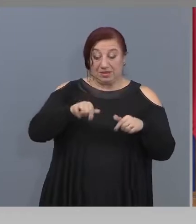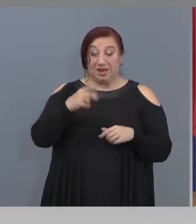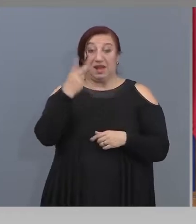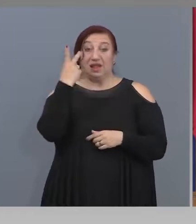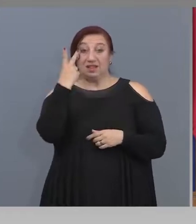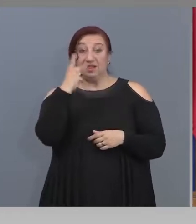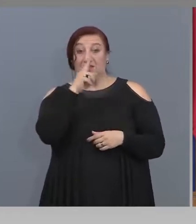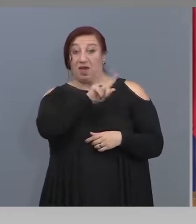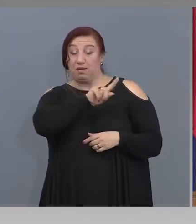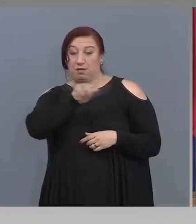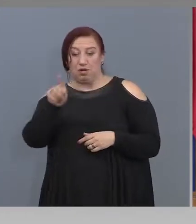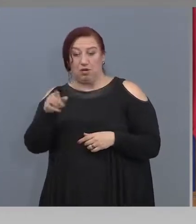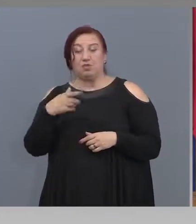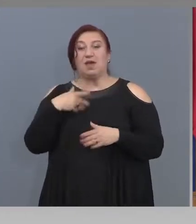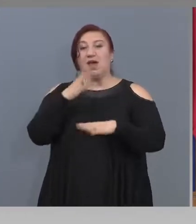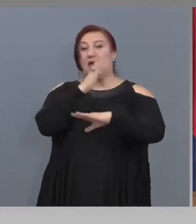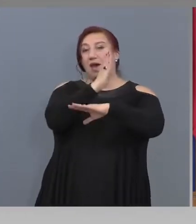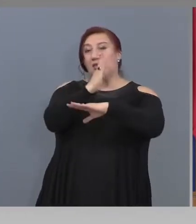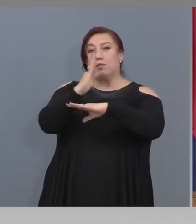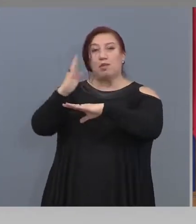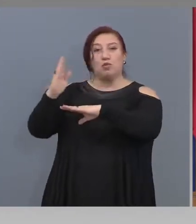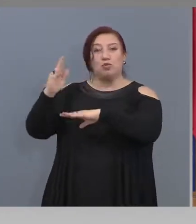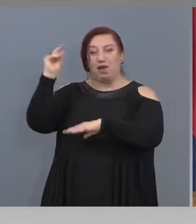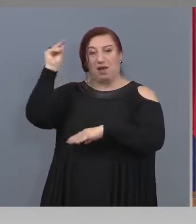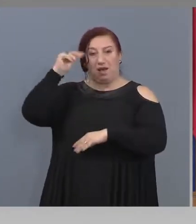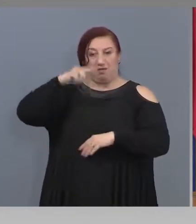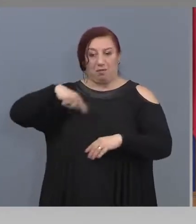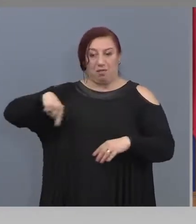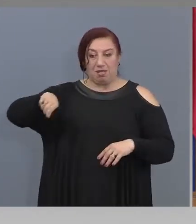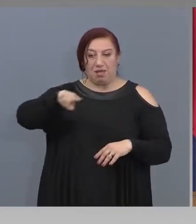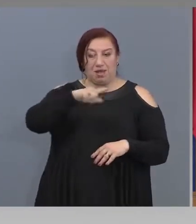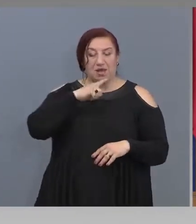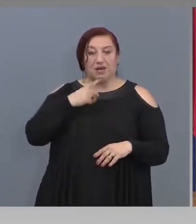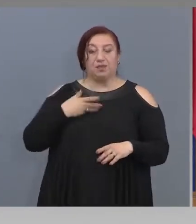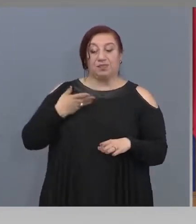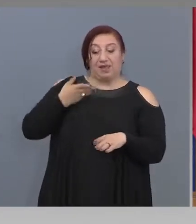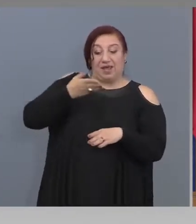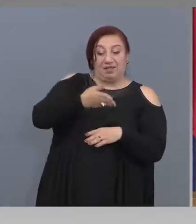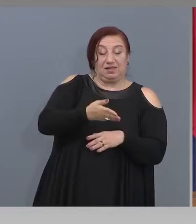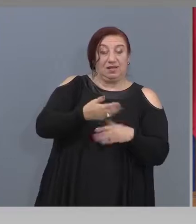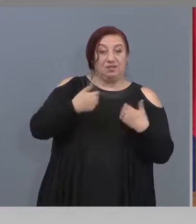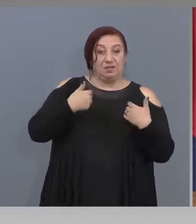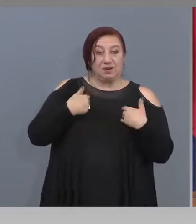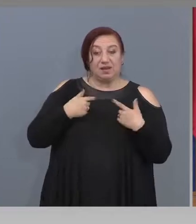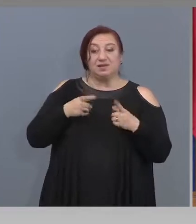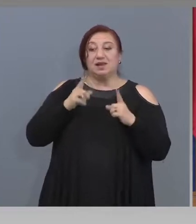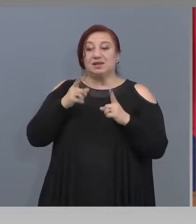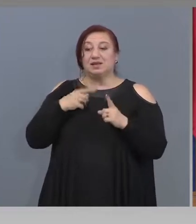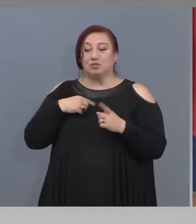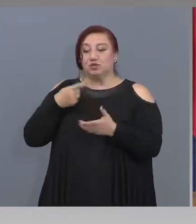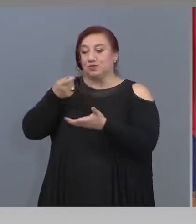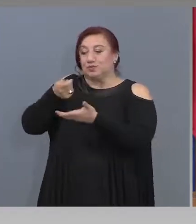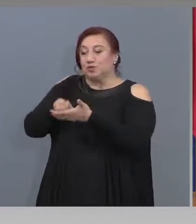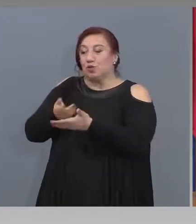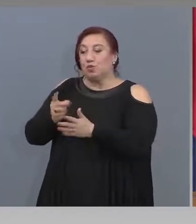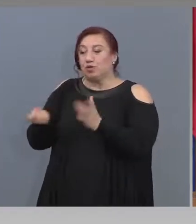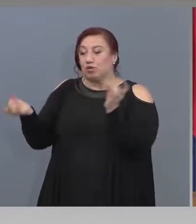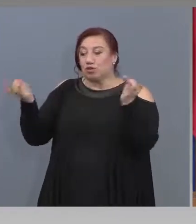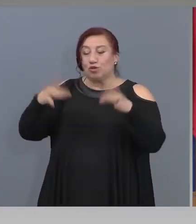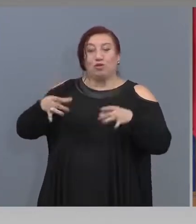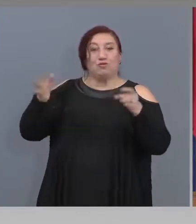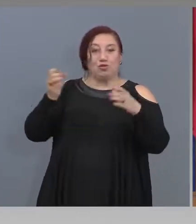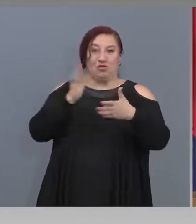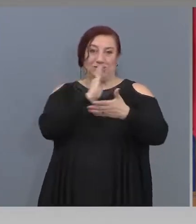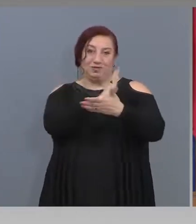всъщност библиотеките в страната кандидатстват при нас с това да захранят своите фондове, което всъщност е една